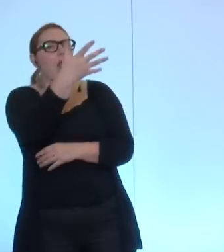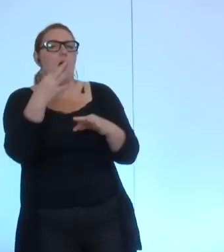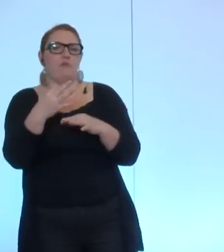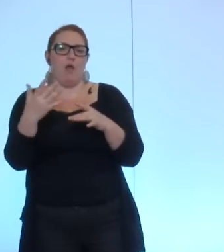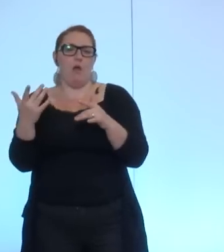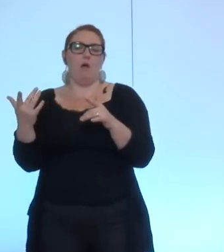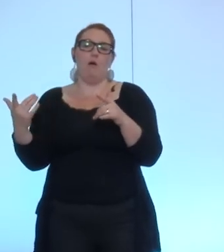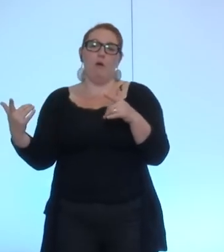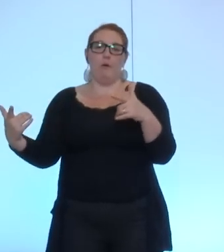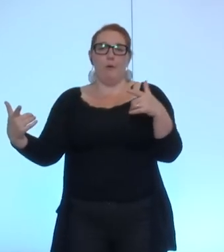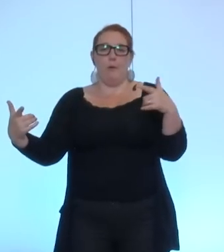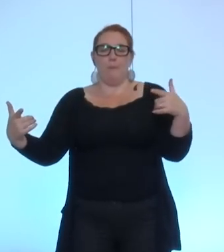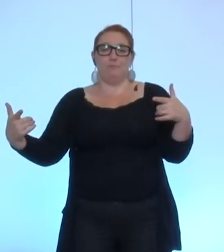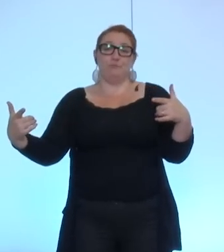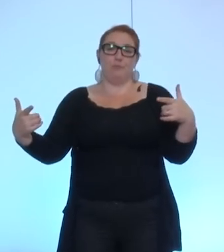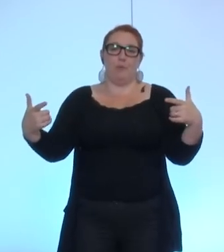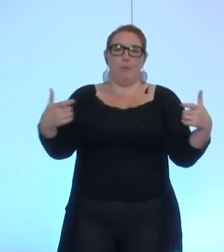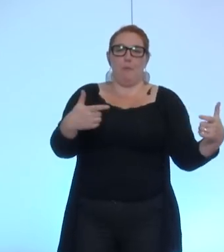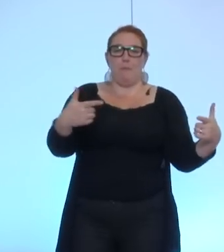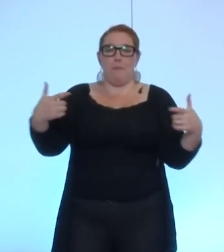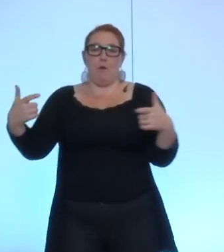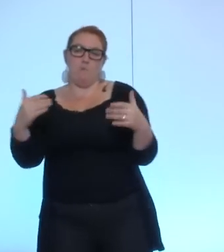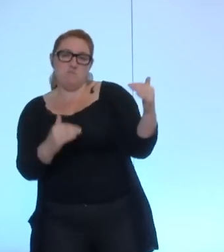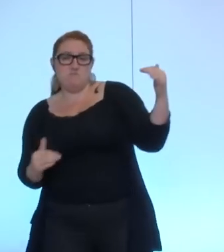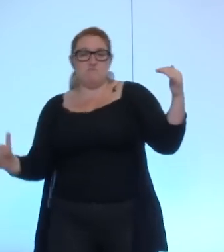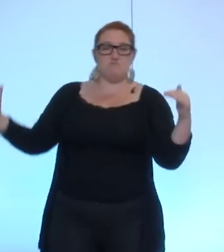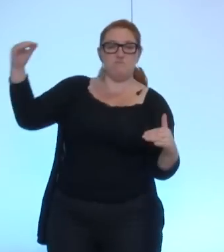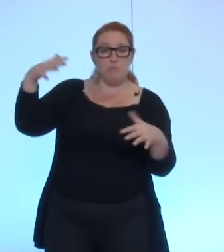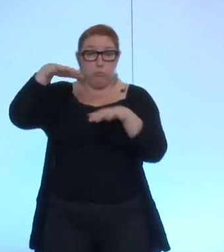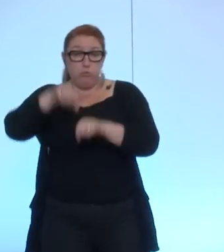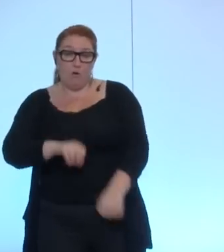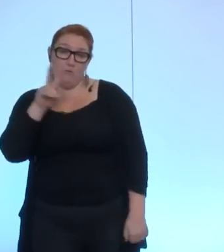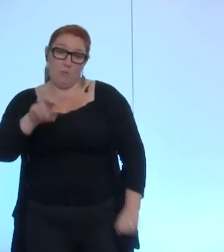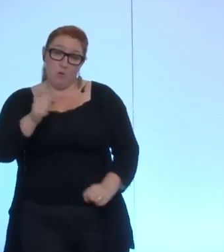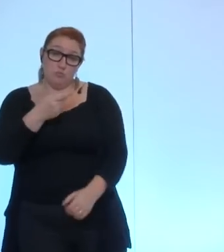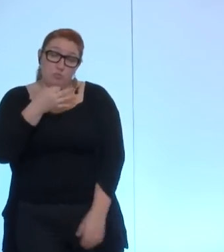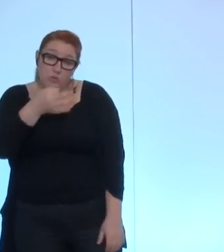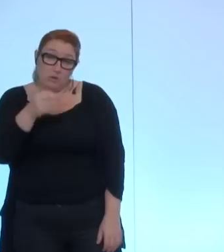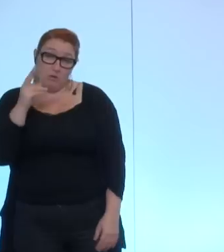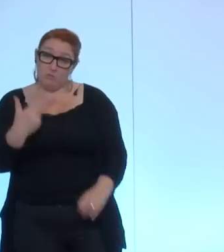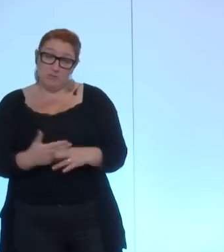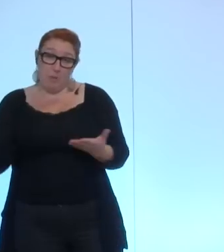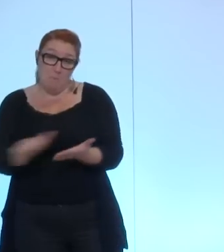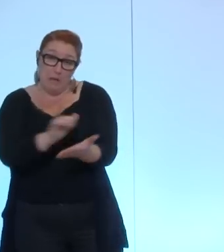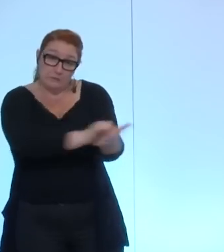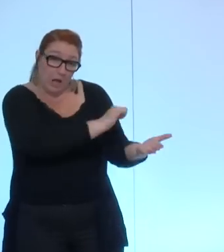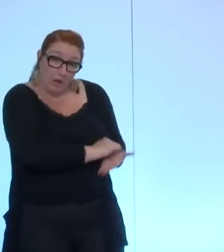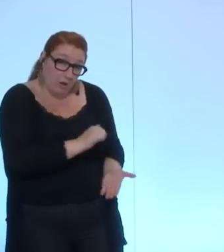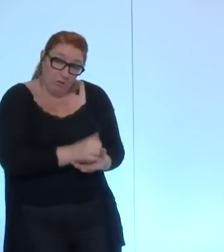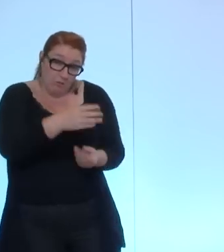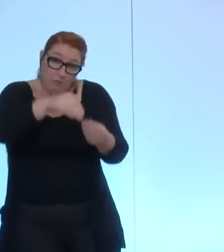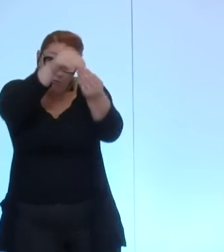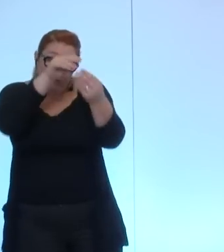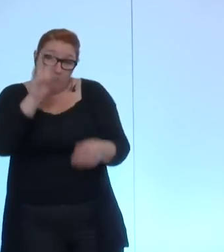asymétrique moi je dirais qu'en français courant il s'agit d'un massacre de plus d'un massacre organisé